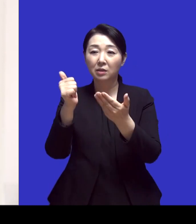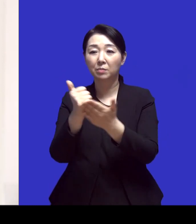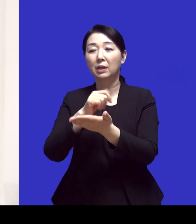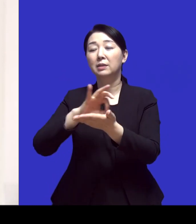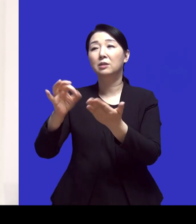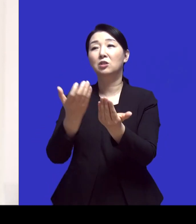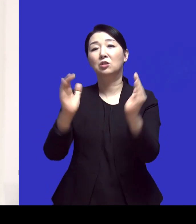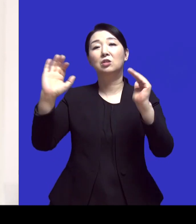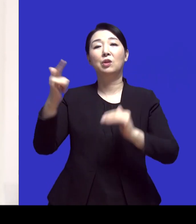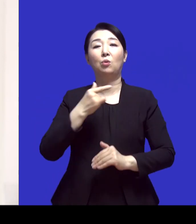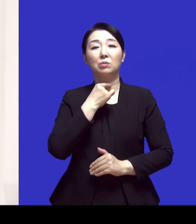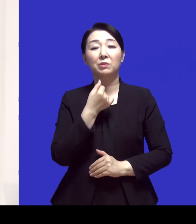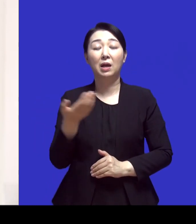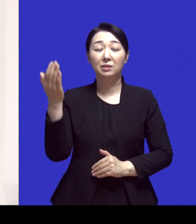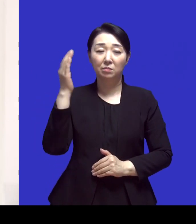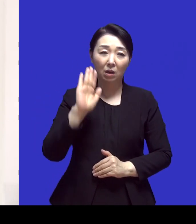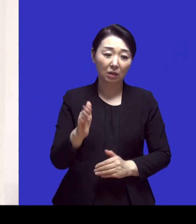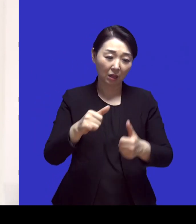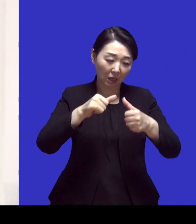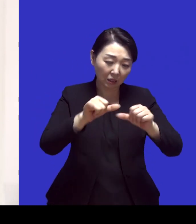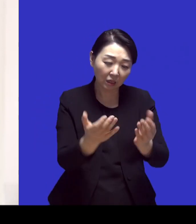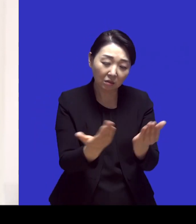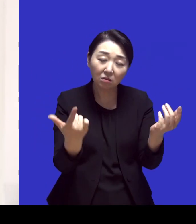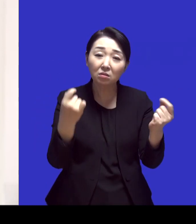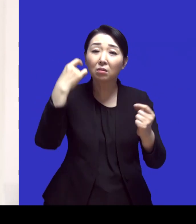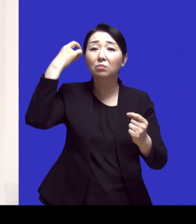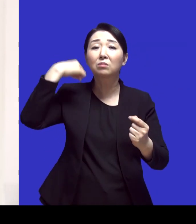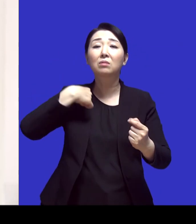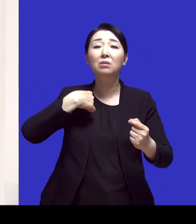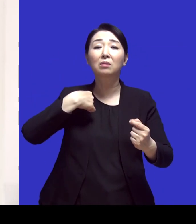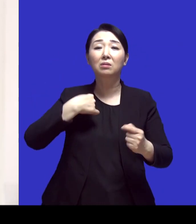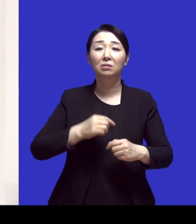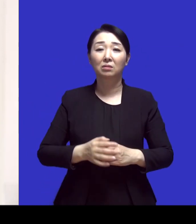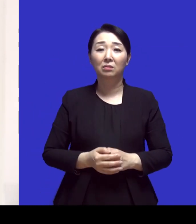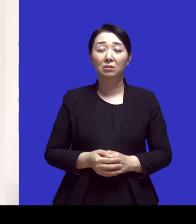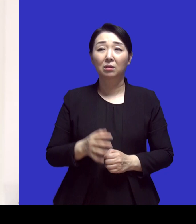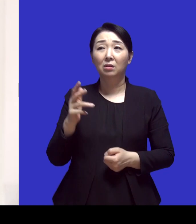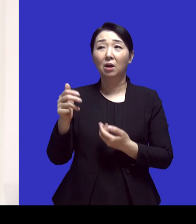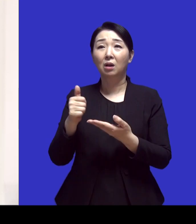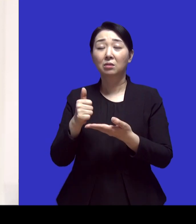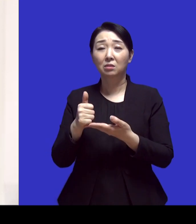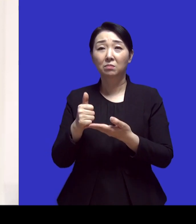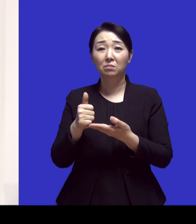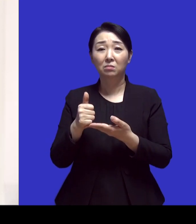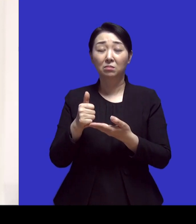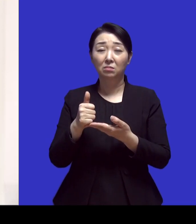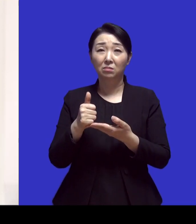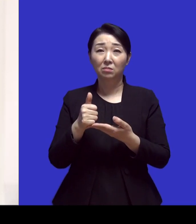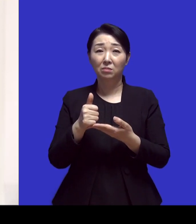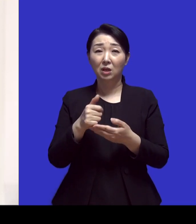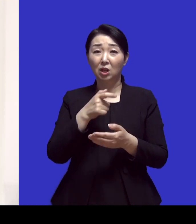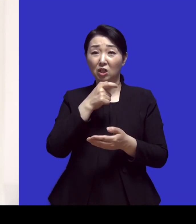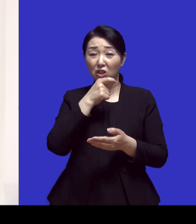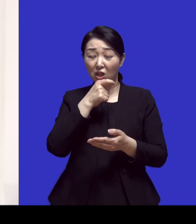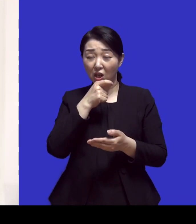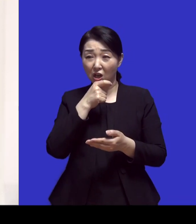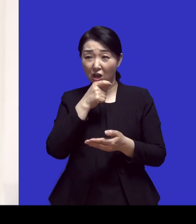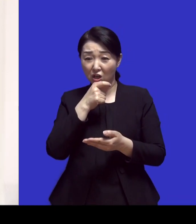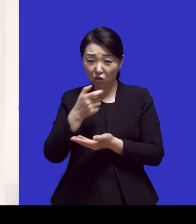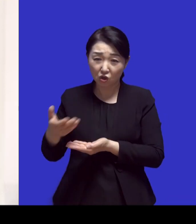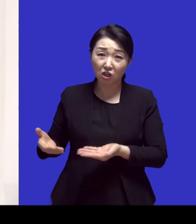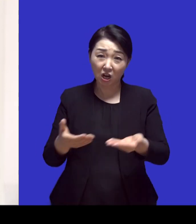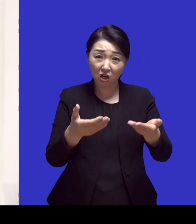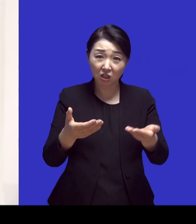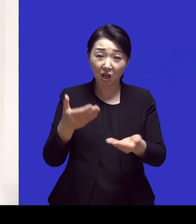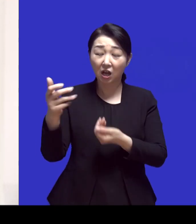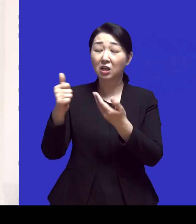쓸모없는 깨진 그릇처럼 느껴져요 지금 하나님 저는 하나님이 생수를 나르거나 하나님이 원하시는